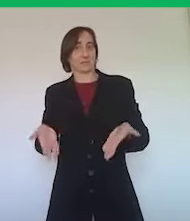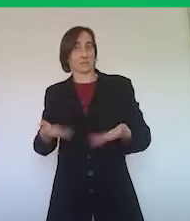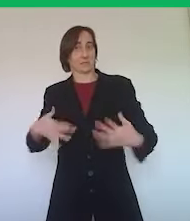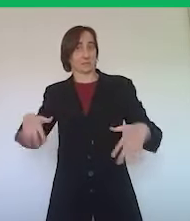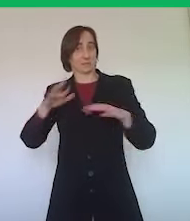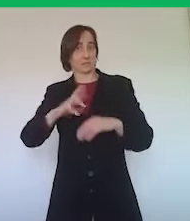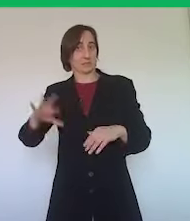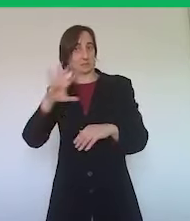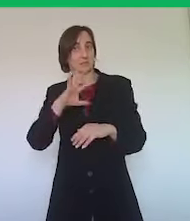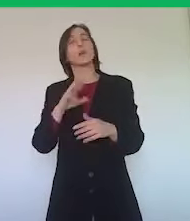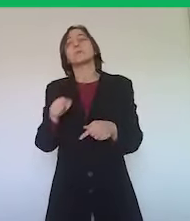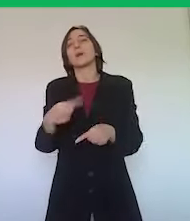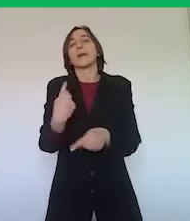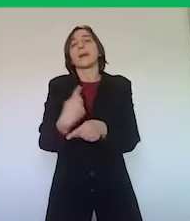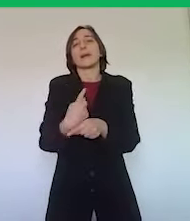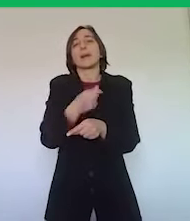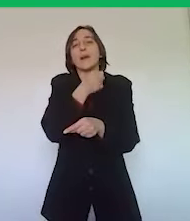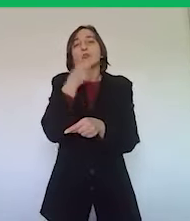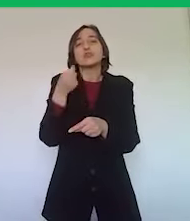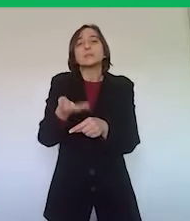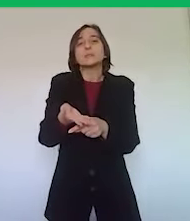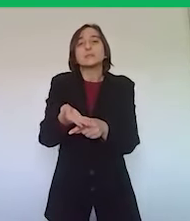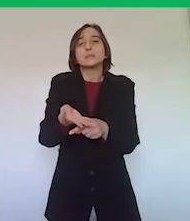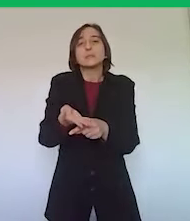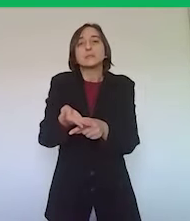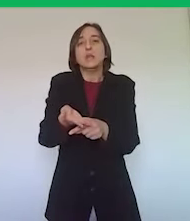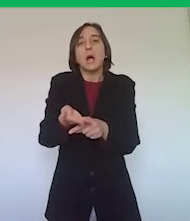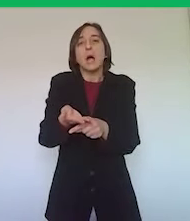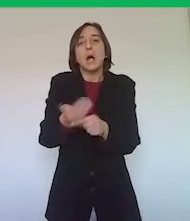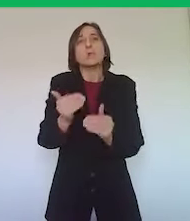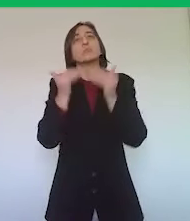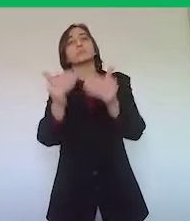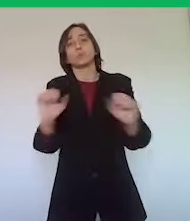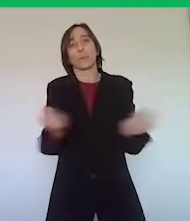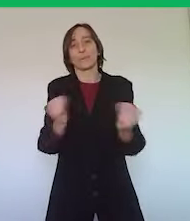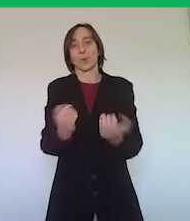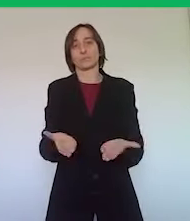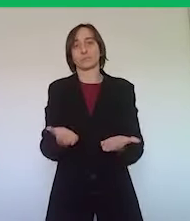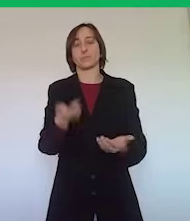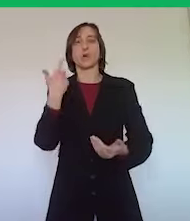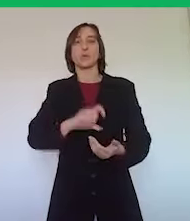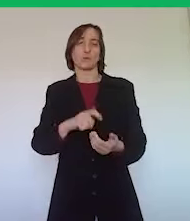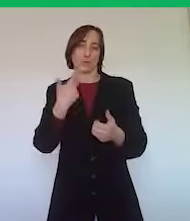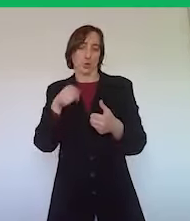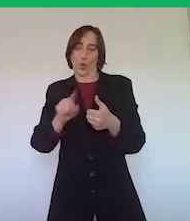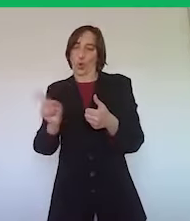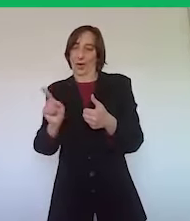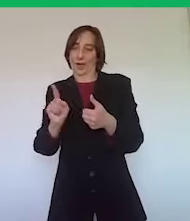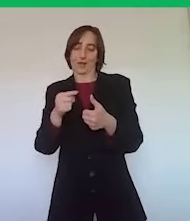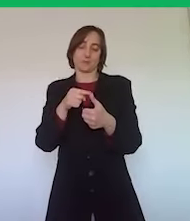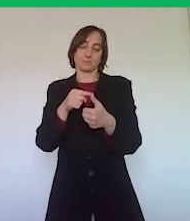ovviamente una di quelle necessità indifferibili che non afferiscono né al tema del